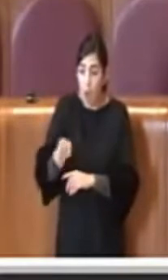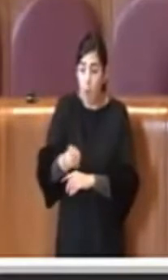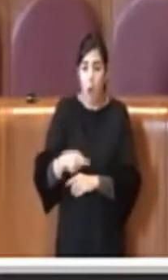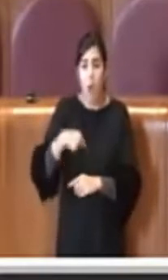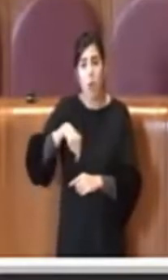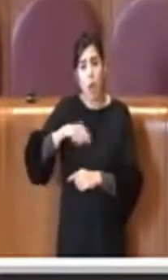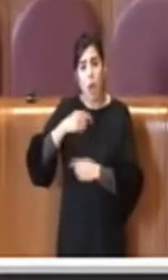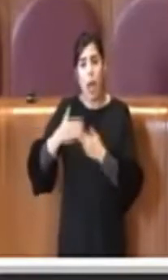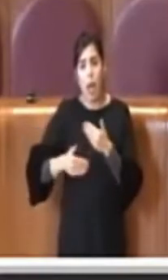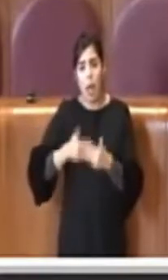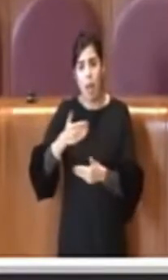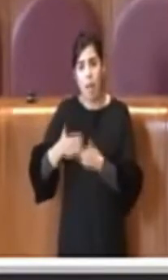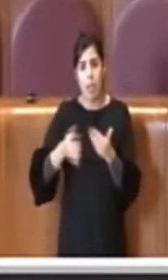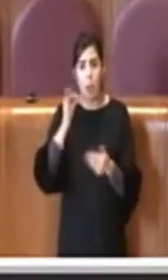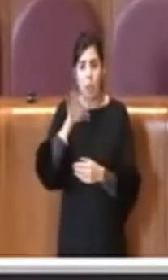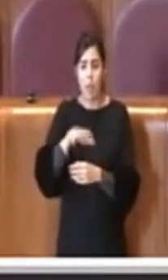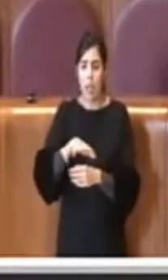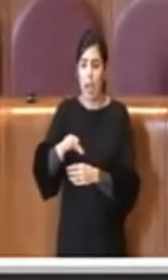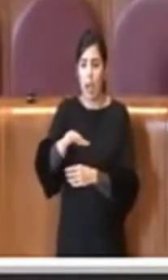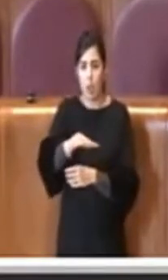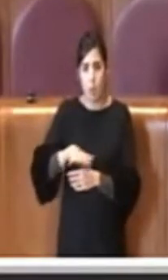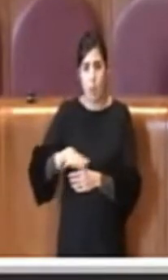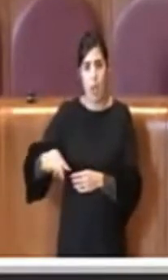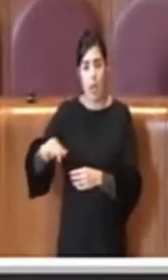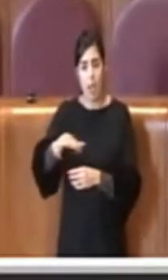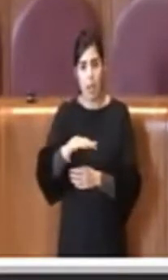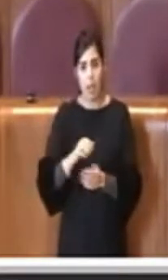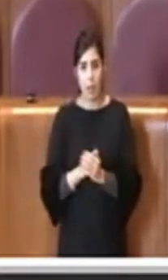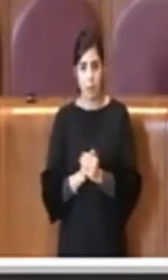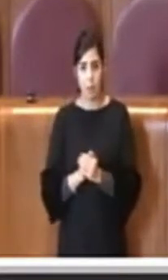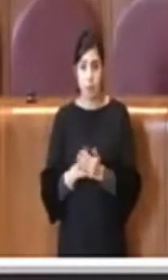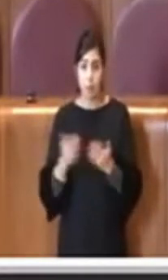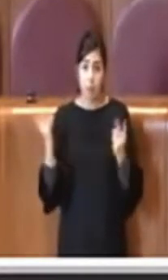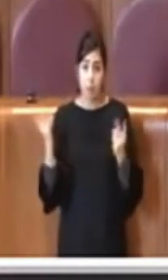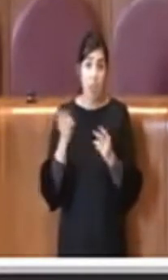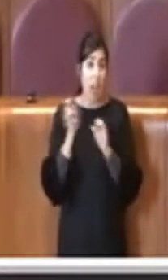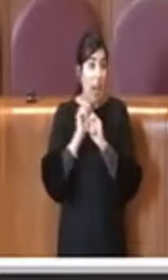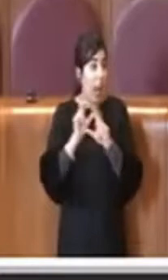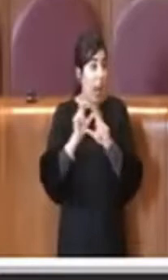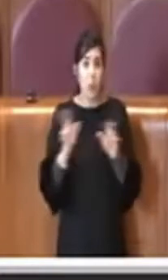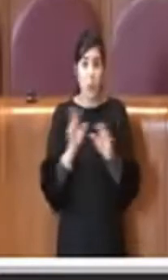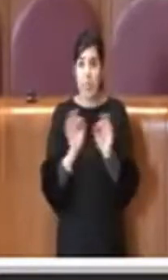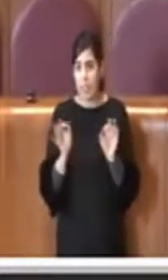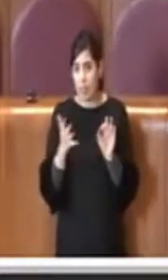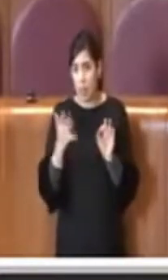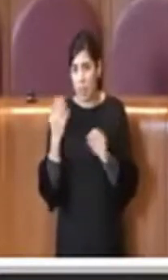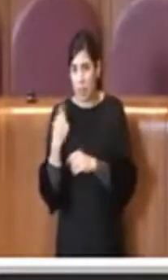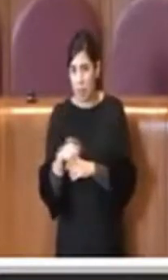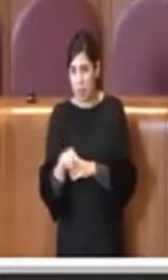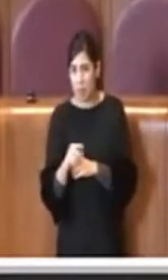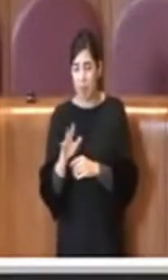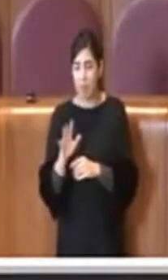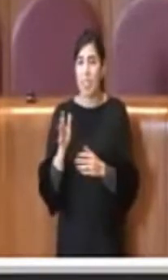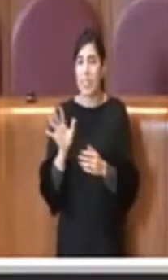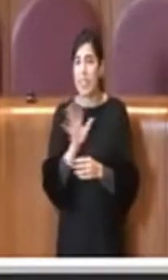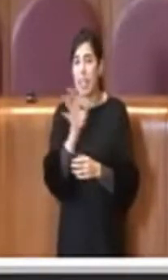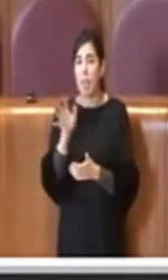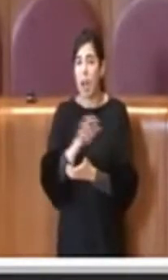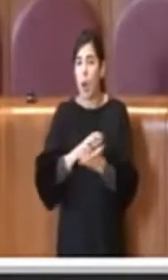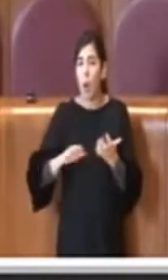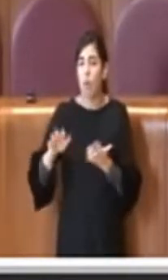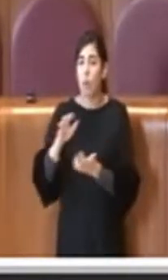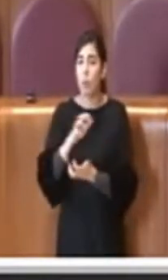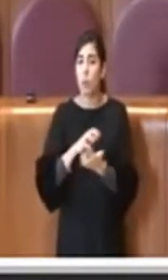recuperare quell'area. E senza fare annunci, questo sì, forse la confusione c'è stata nel momento in cui